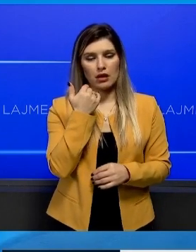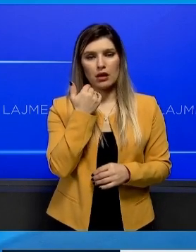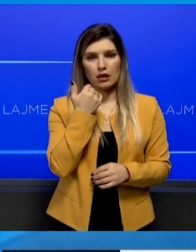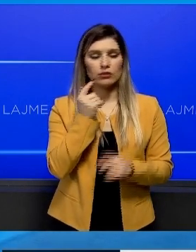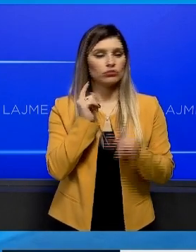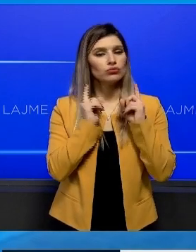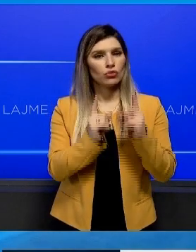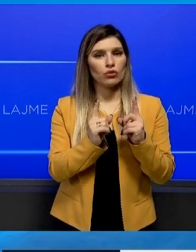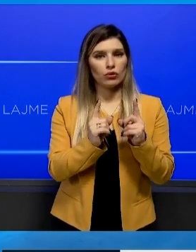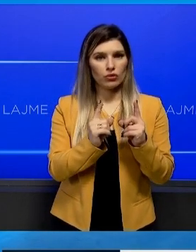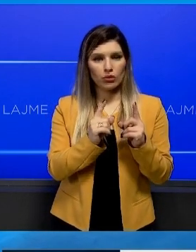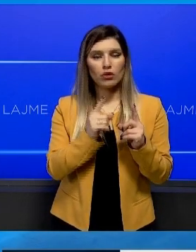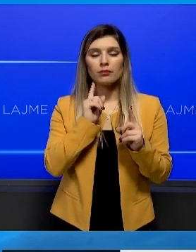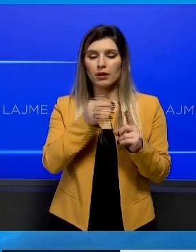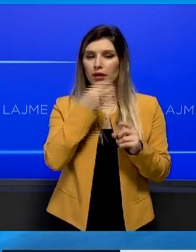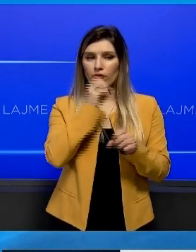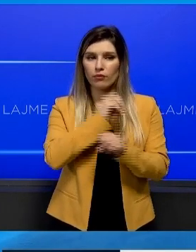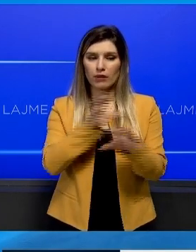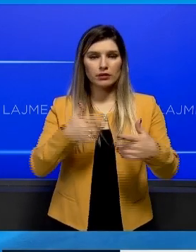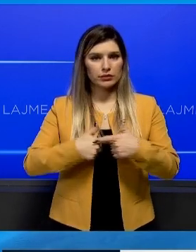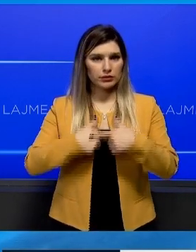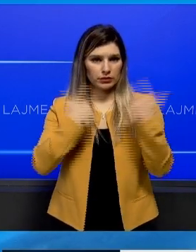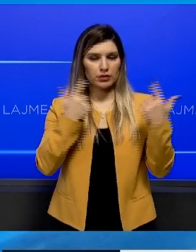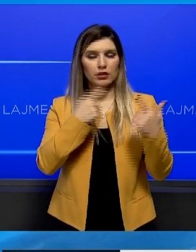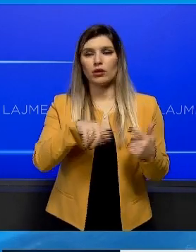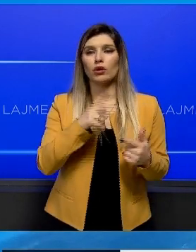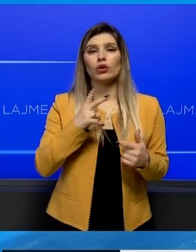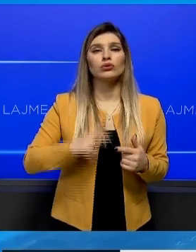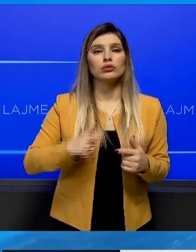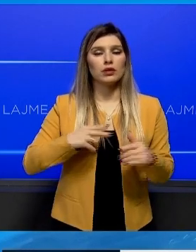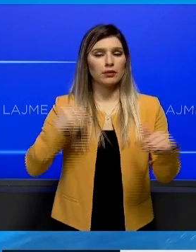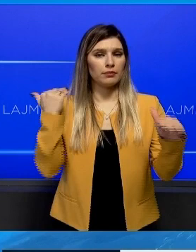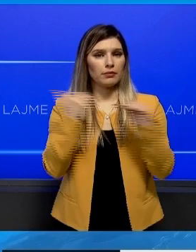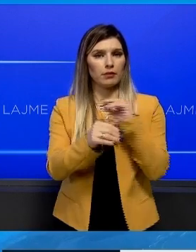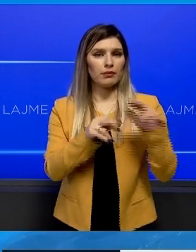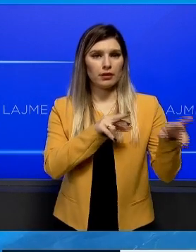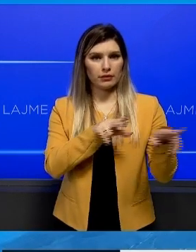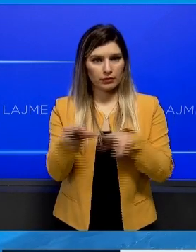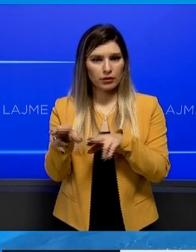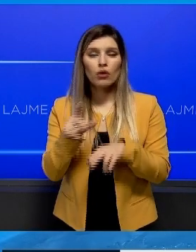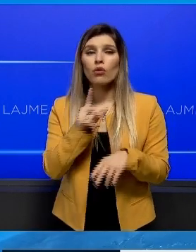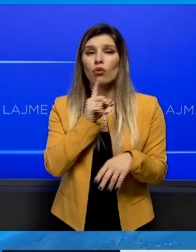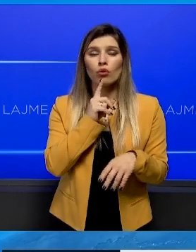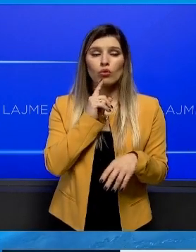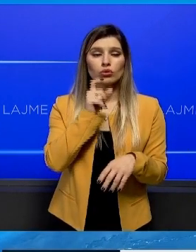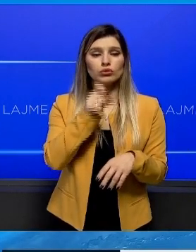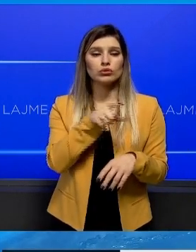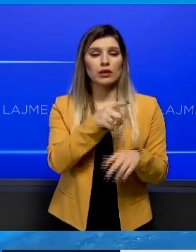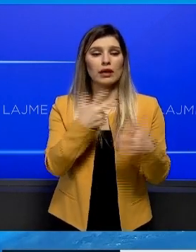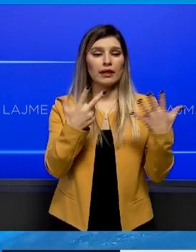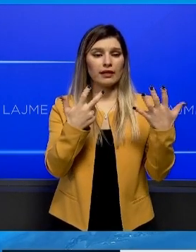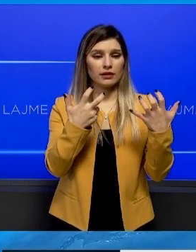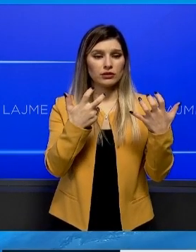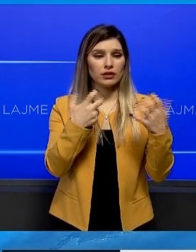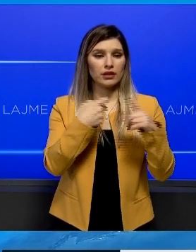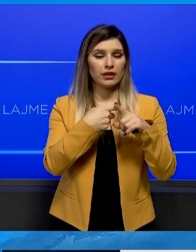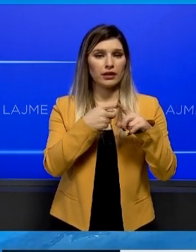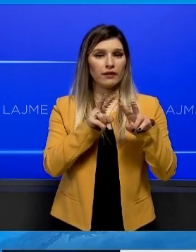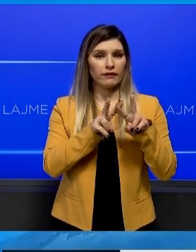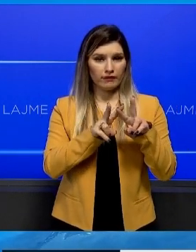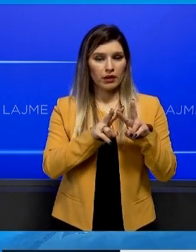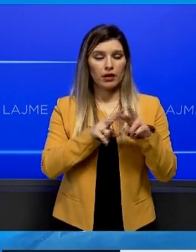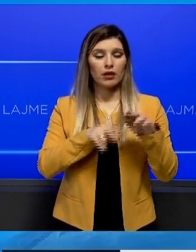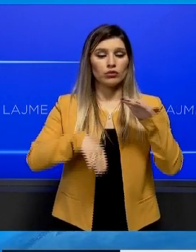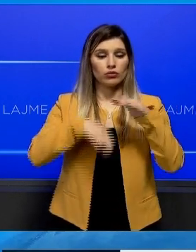me qëllim të informimit sama drejt publikut, gjithë konsumatorve, edhe ata që konsumojnë bitë të qenë, blokën dhe